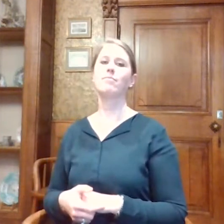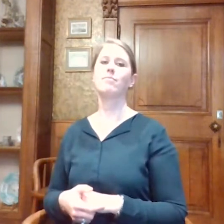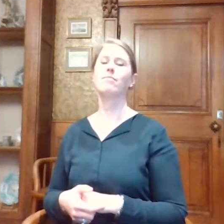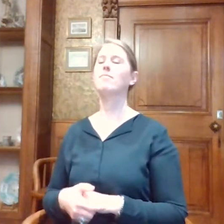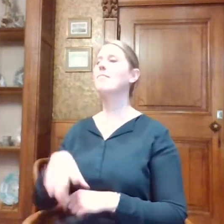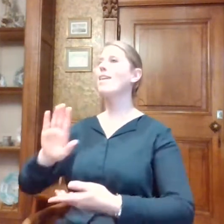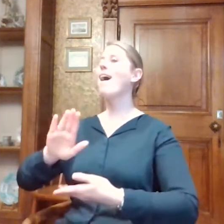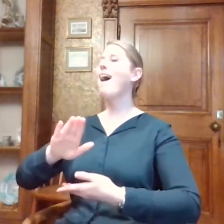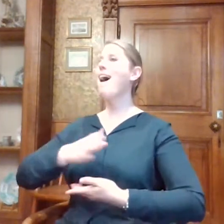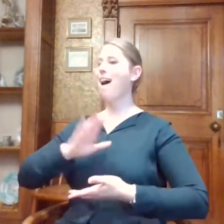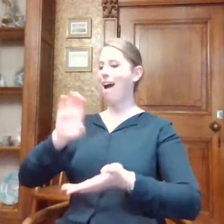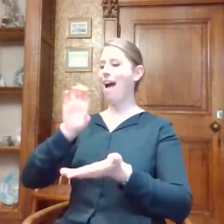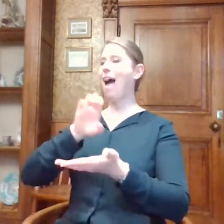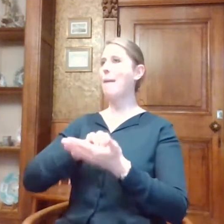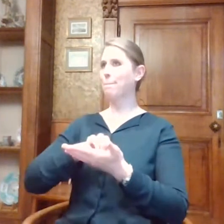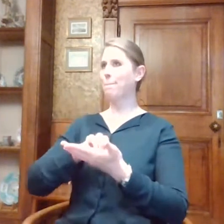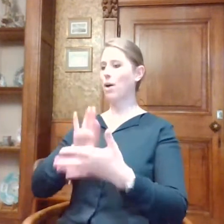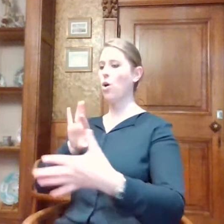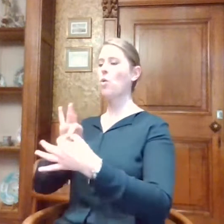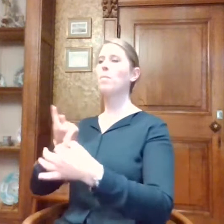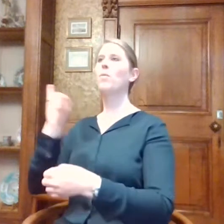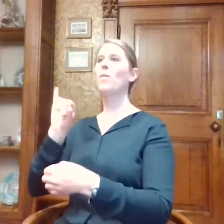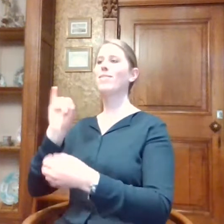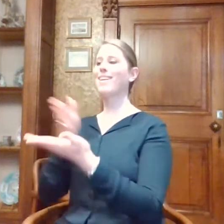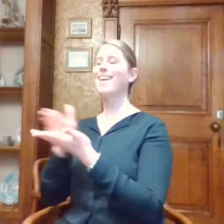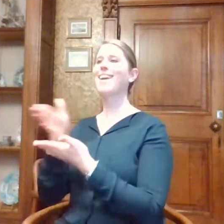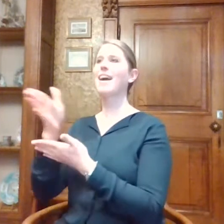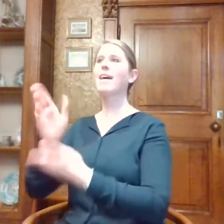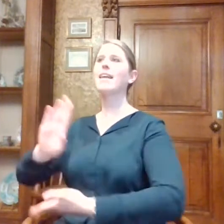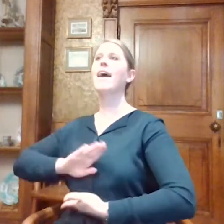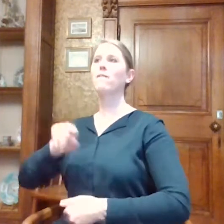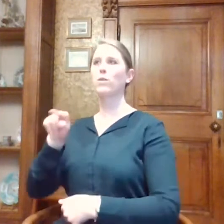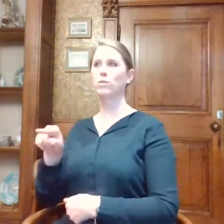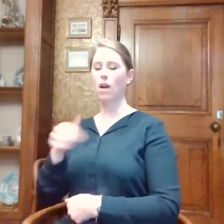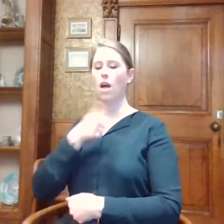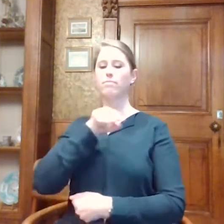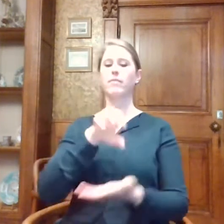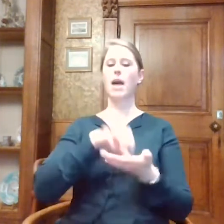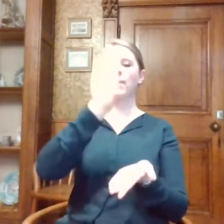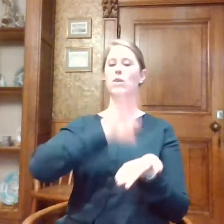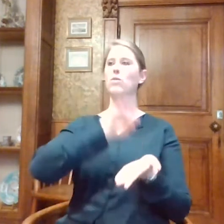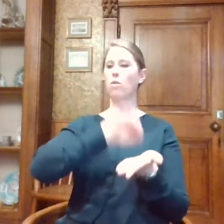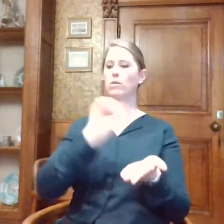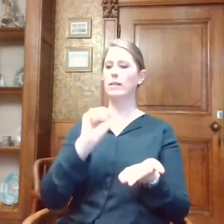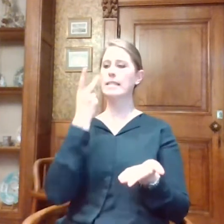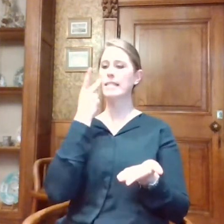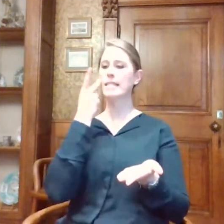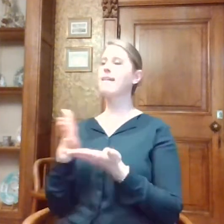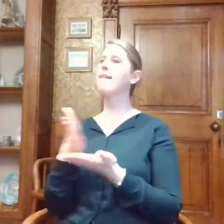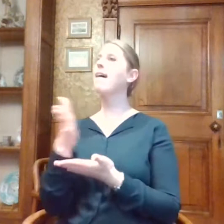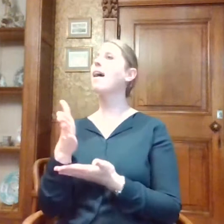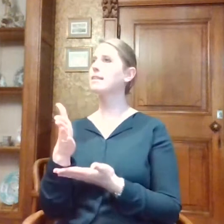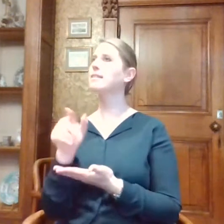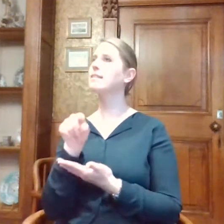De Erfgoed-app is gekoppeld aan de Erfgoed-kaart. Als je de Erfgoed-app downloadt, kan je naar de kaart kijken en kan je eigenlijk